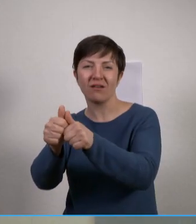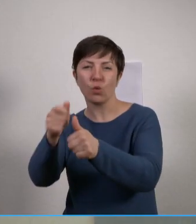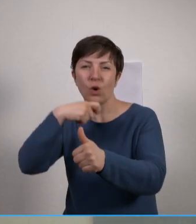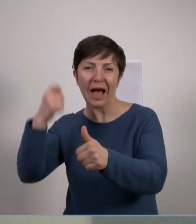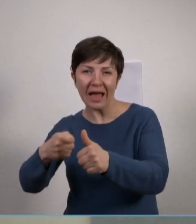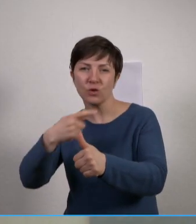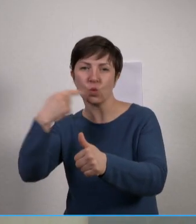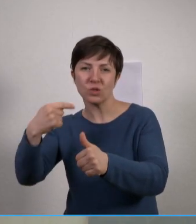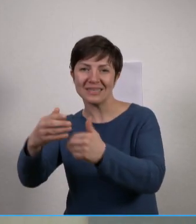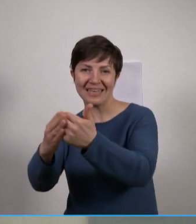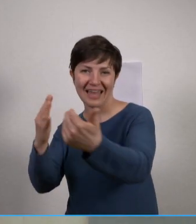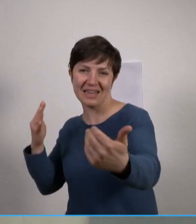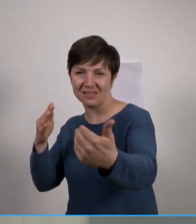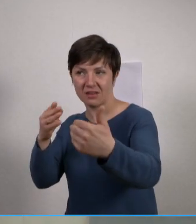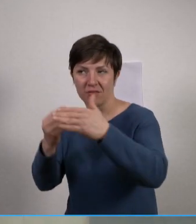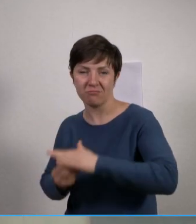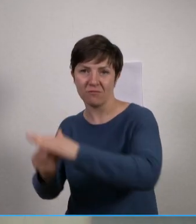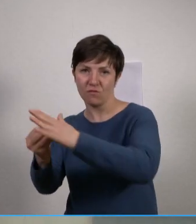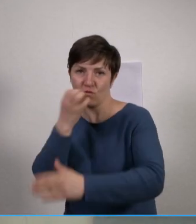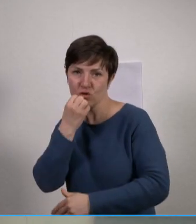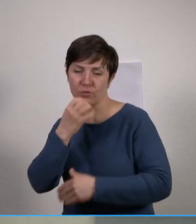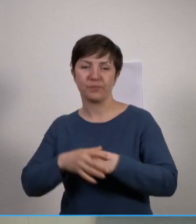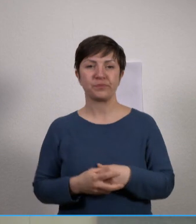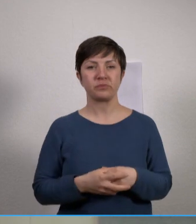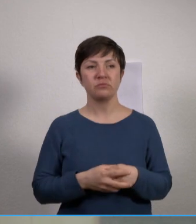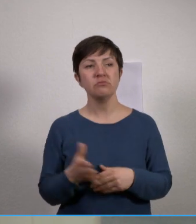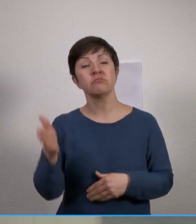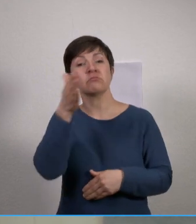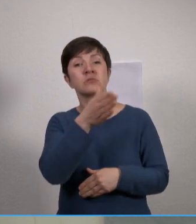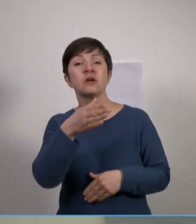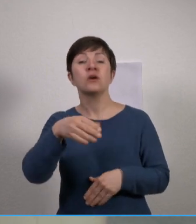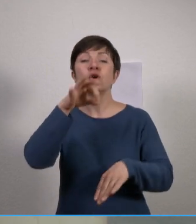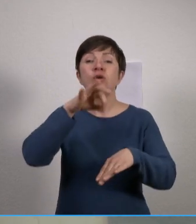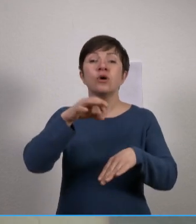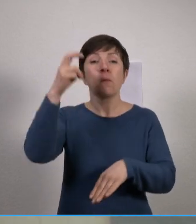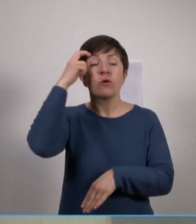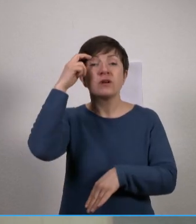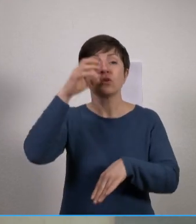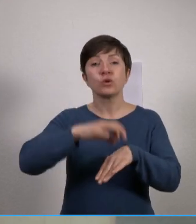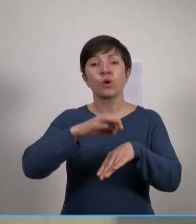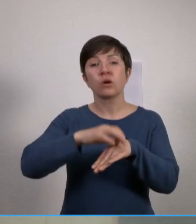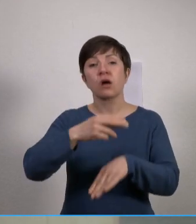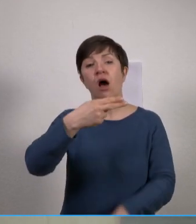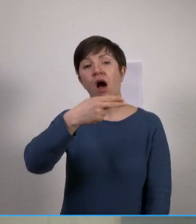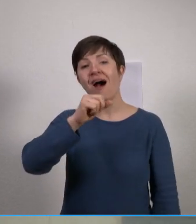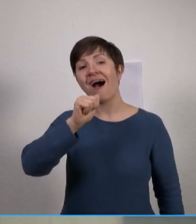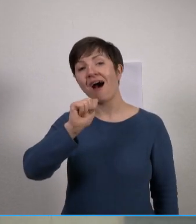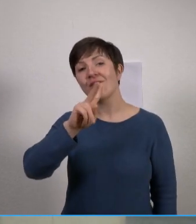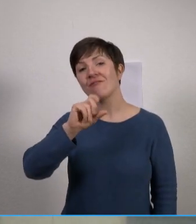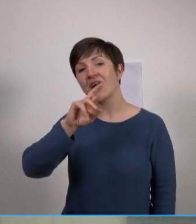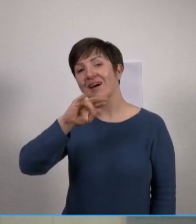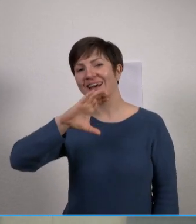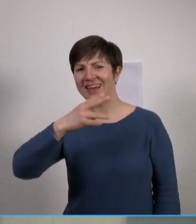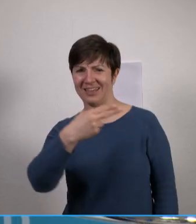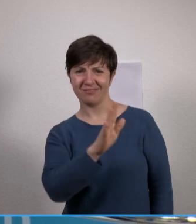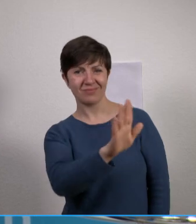ganz persönlich als Bürger haferig durch den Kopf, als Sie bemerkt haben, dass sich diese Szenarien von Manövern plötzlich zu einem Krieg ausweiten? Das ist